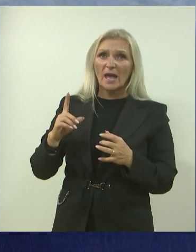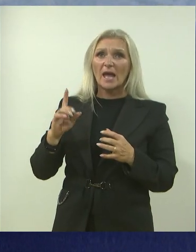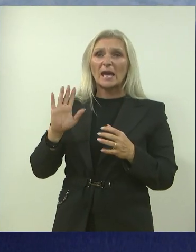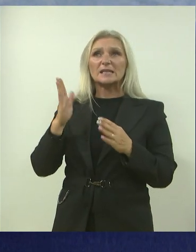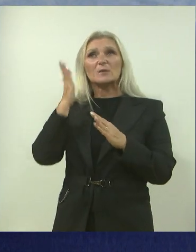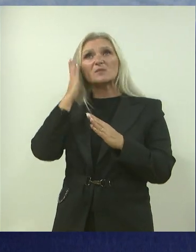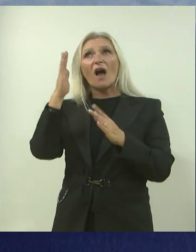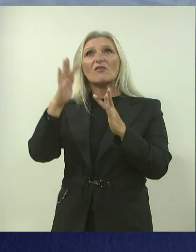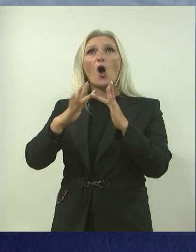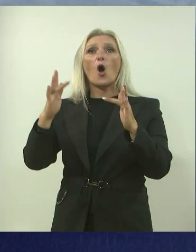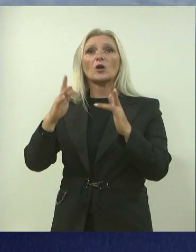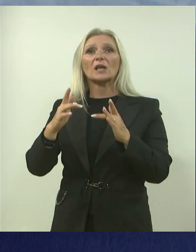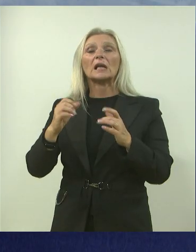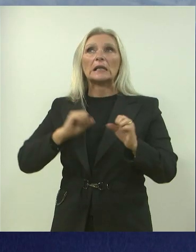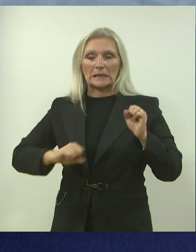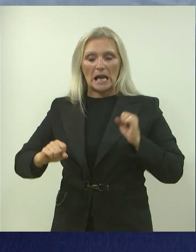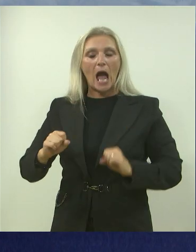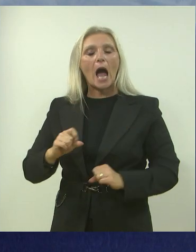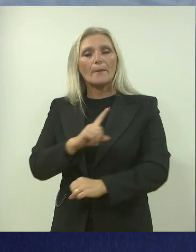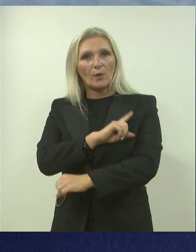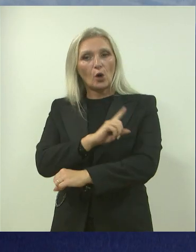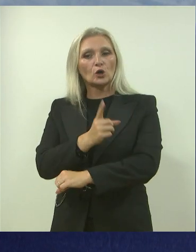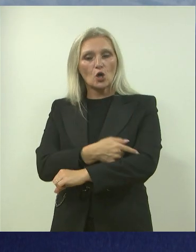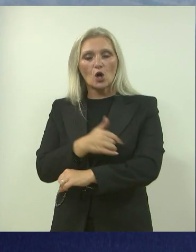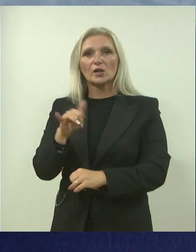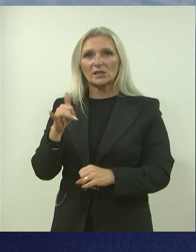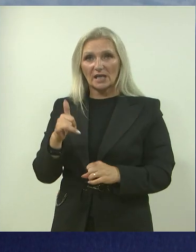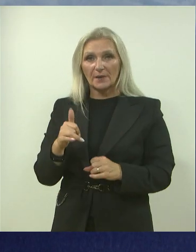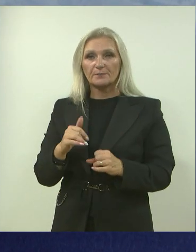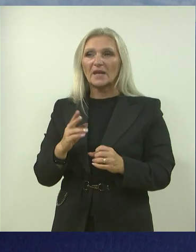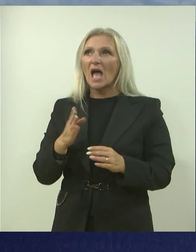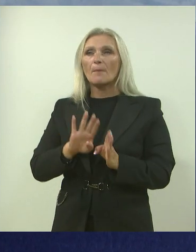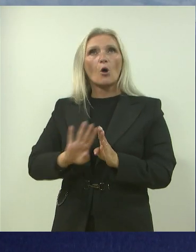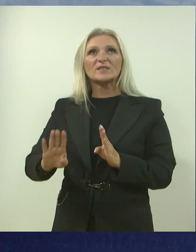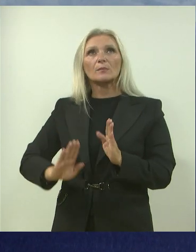šatorima. Da, napodno je fizički, definitivno, pogotovo na usponima.